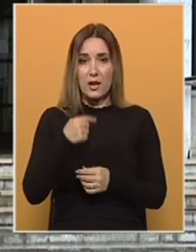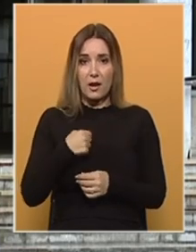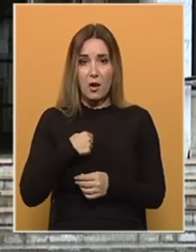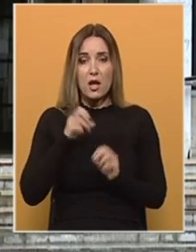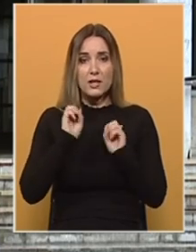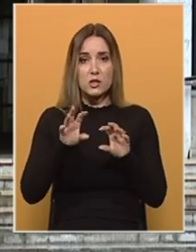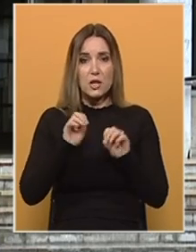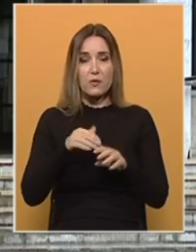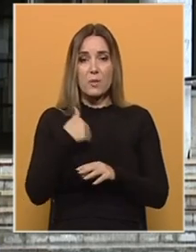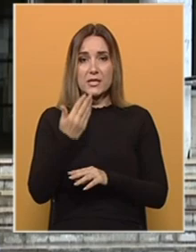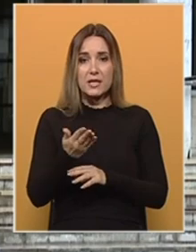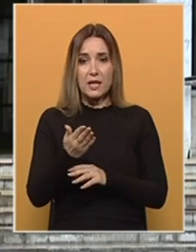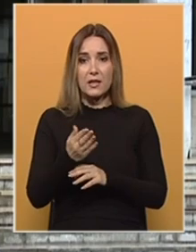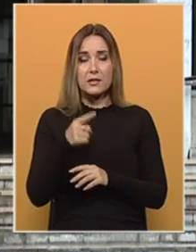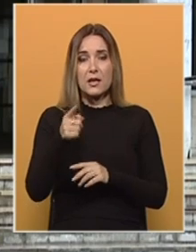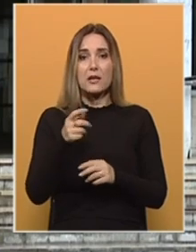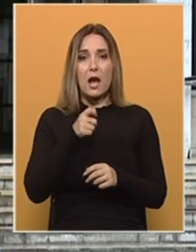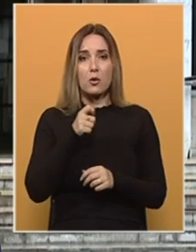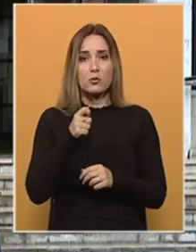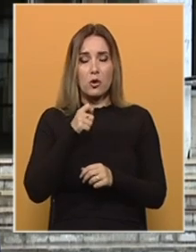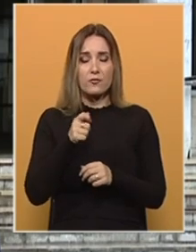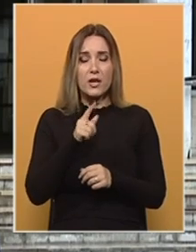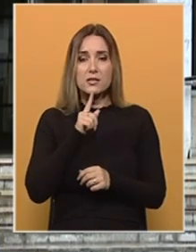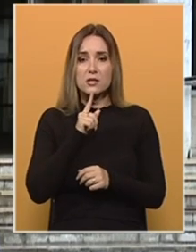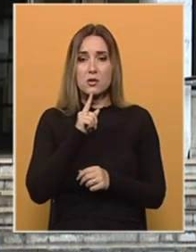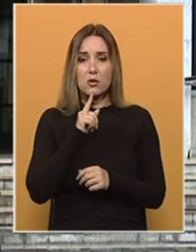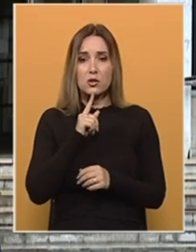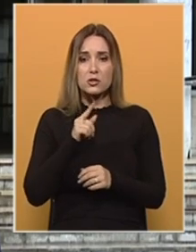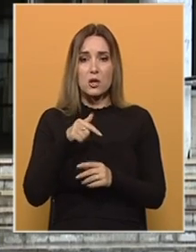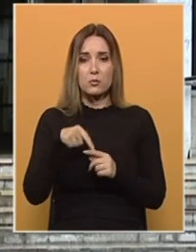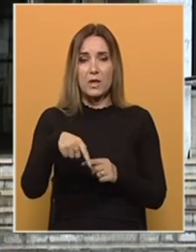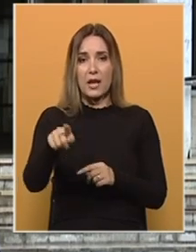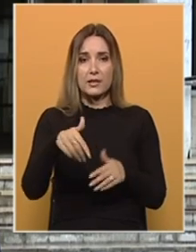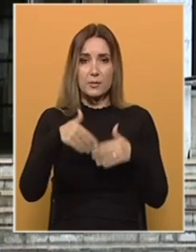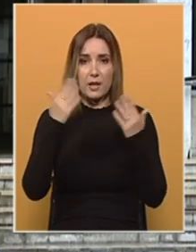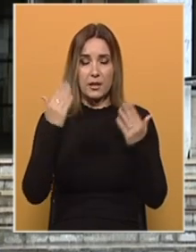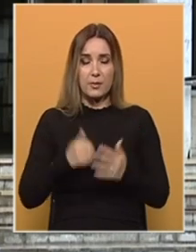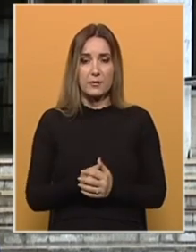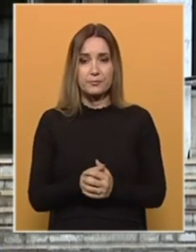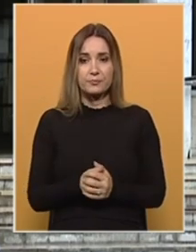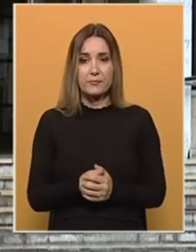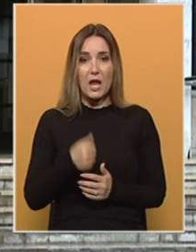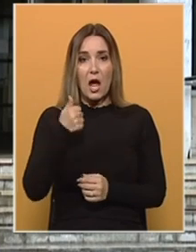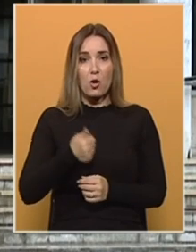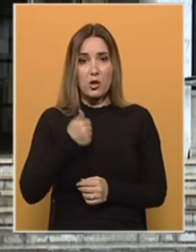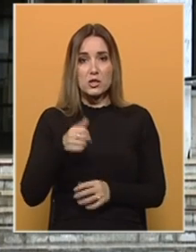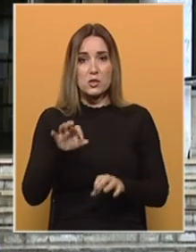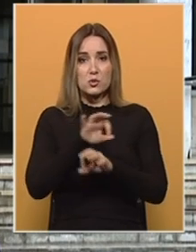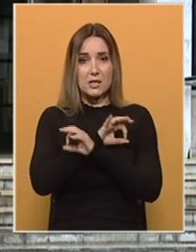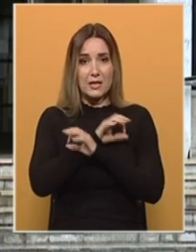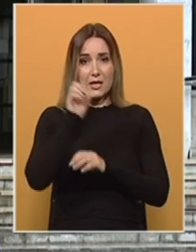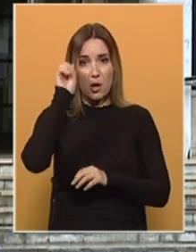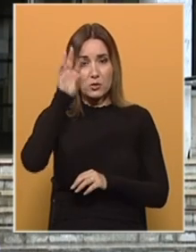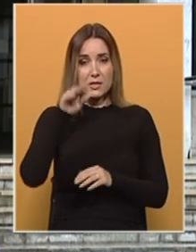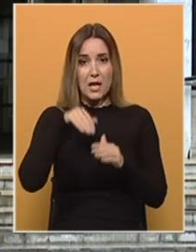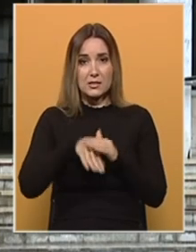će informacije dati na preskonferenciji, koju će, kaže, upriličiti u narednim danima. A godišnjicu stradanja rudara